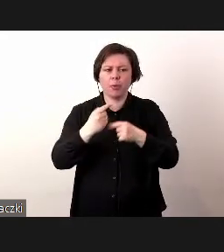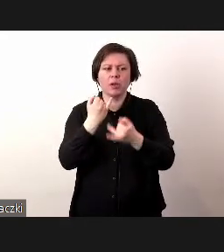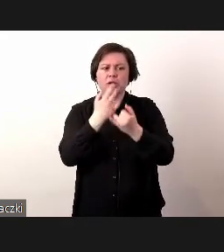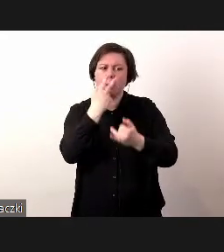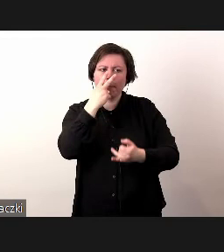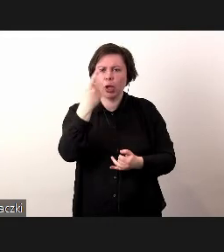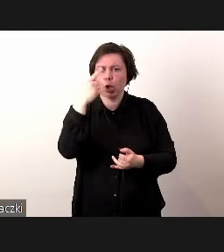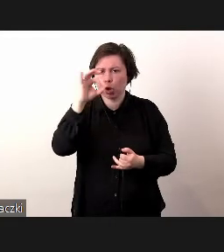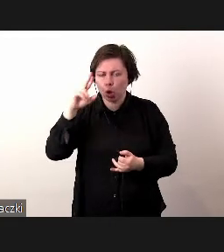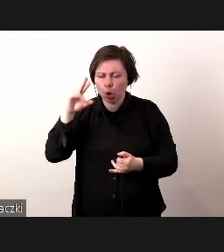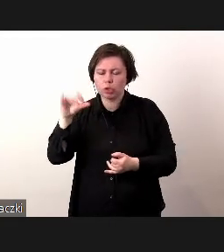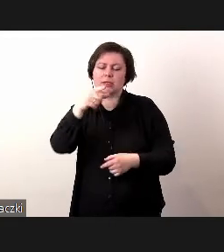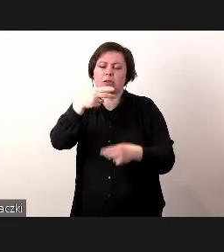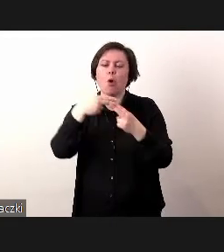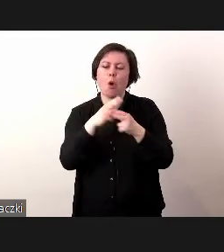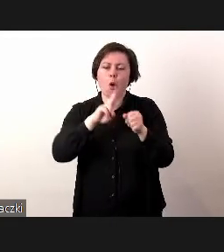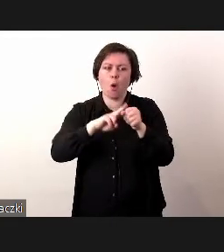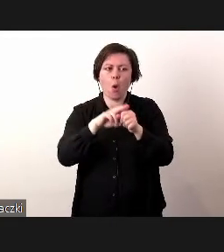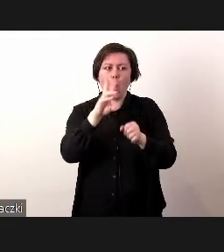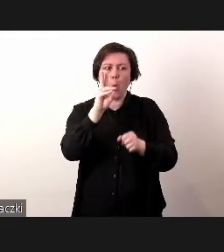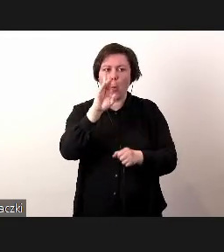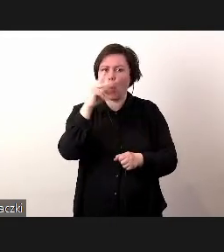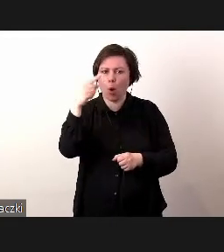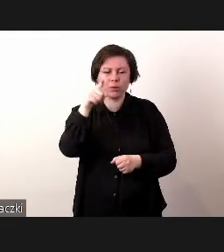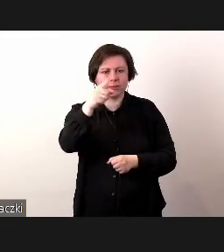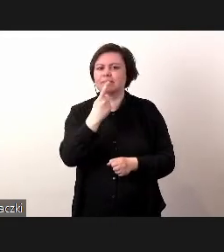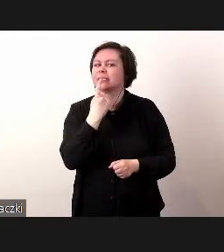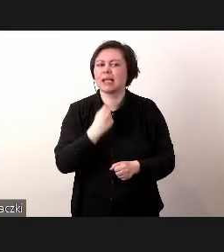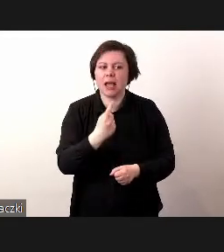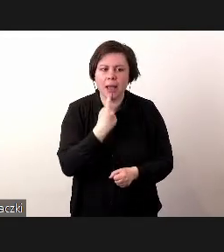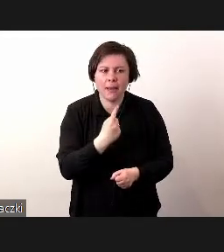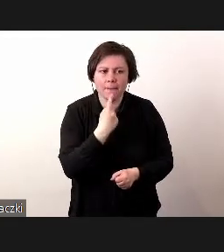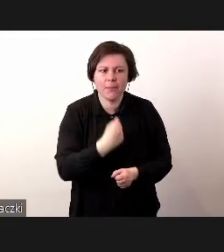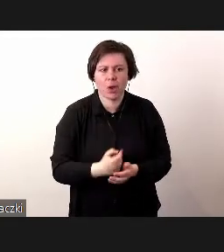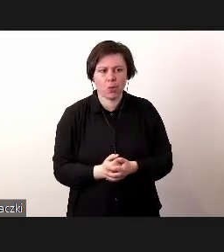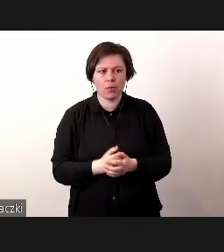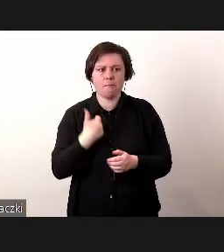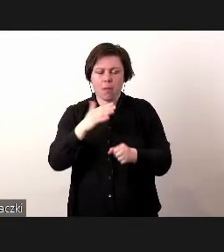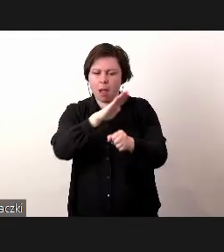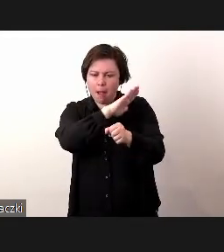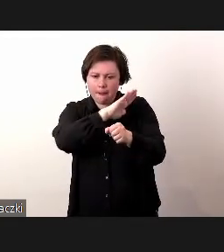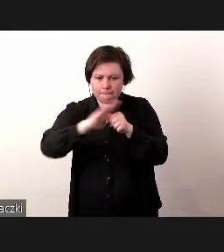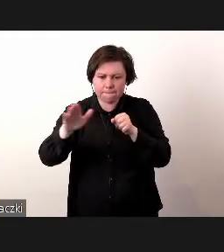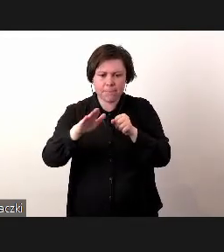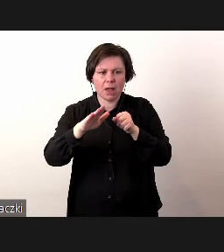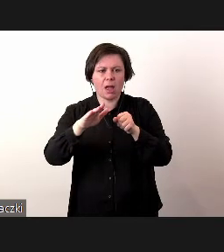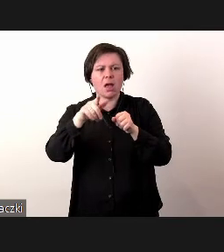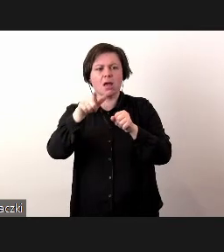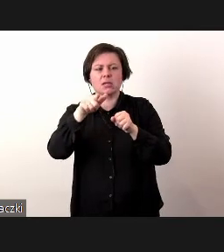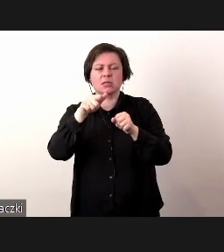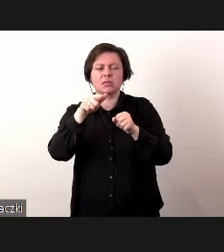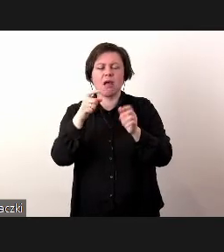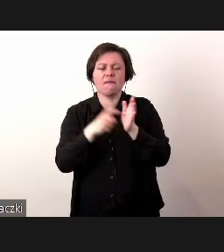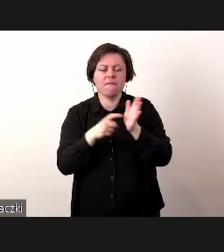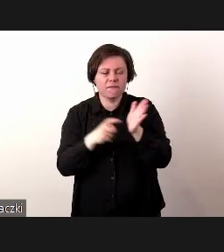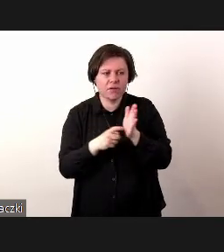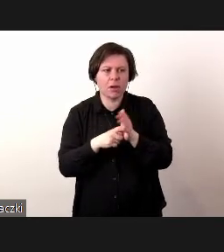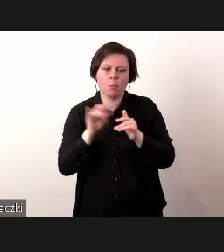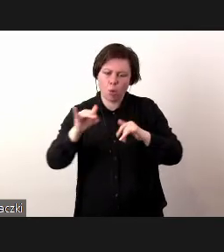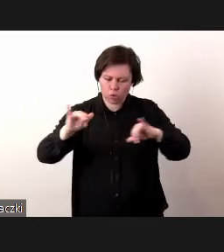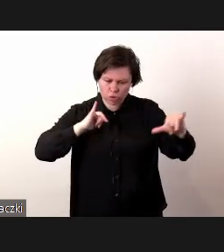DORS-y, to to jest narzędzie faktycznie, gdzie Word to jest za mało. Czyli mamy pełne wersjonowanie wymagań, możemy sobie